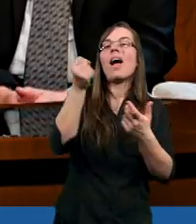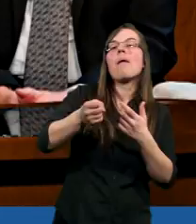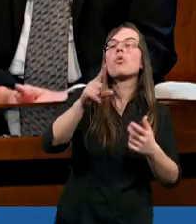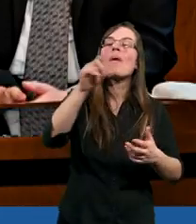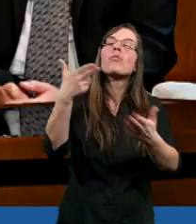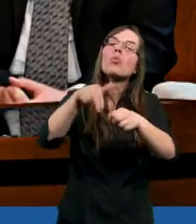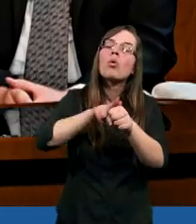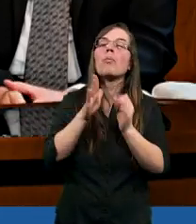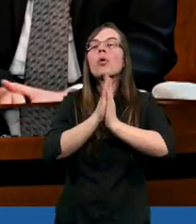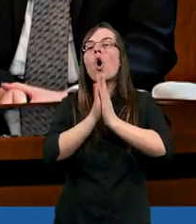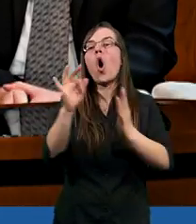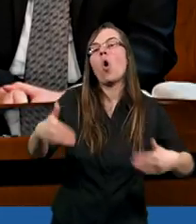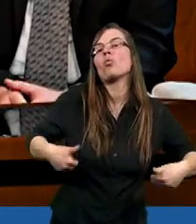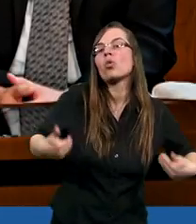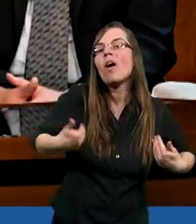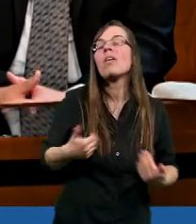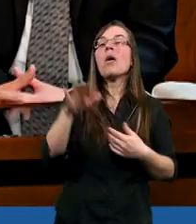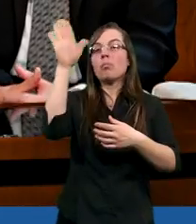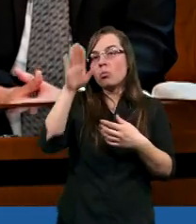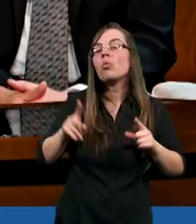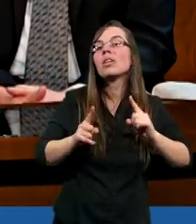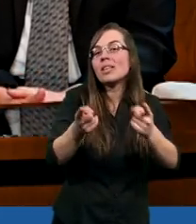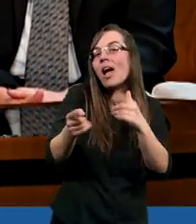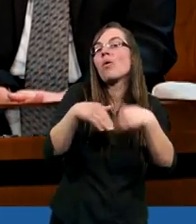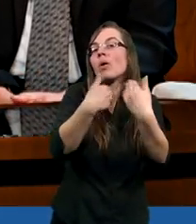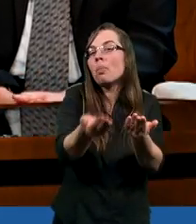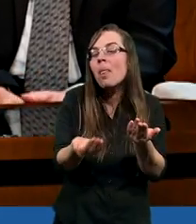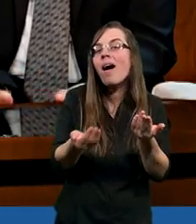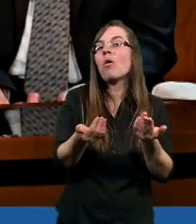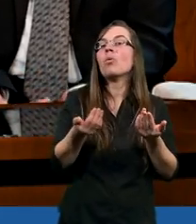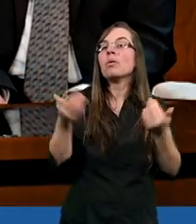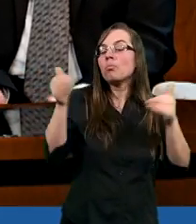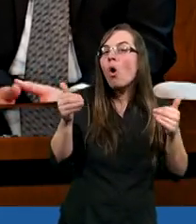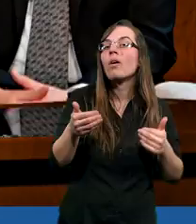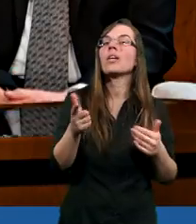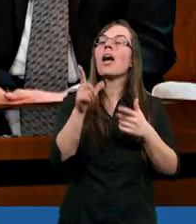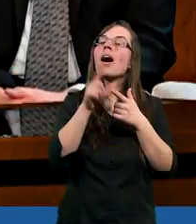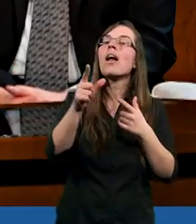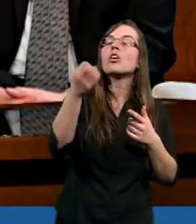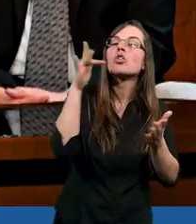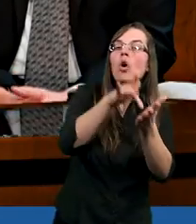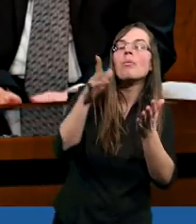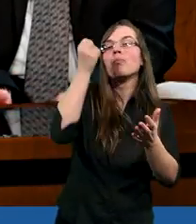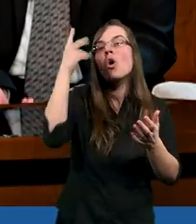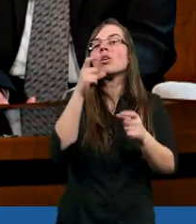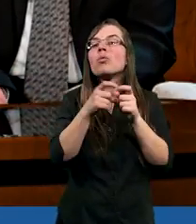Paweł, który prosi o uzdrowienie, prawda, dokuczała mu pewna rzecz i pewnie więcej pracy by wykonał dla Boga, dla